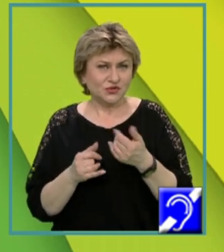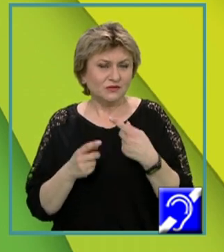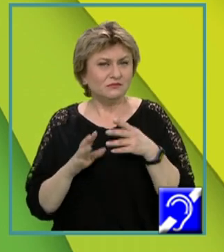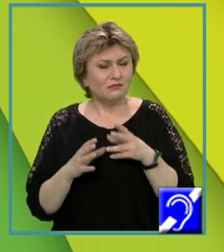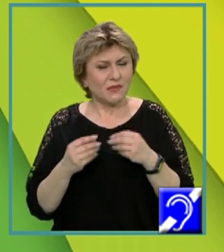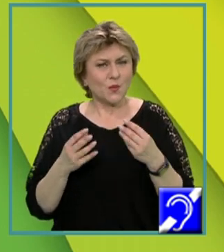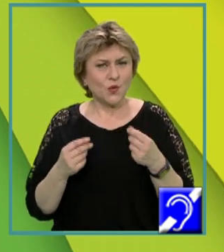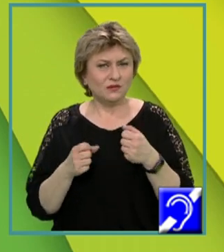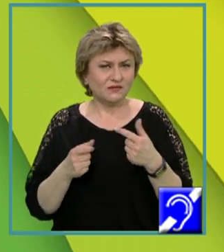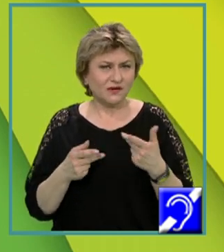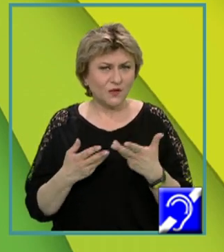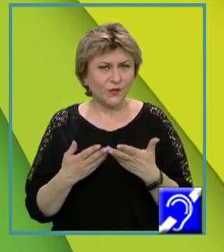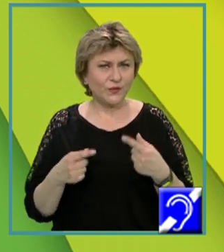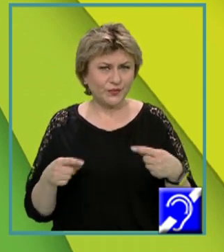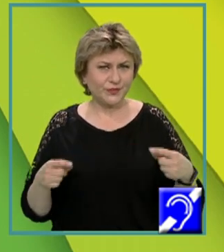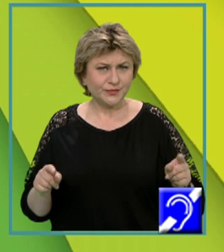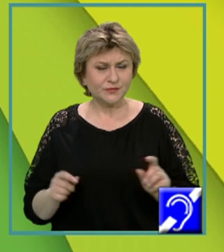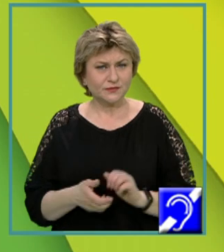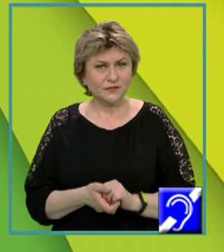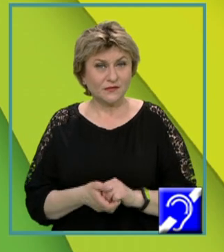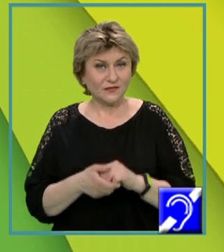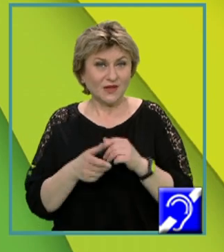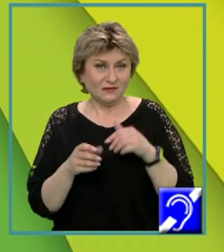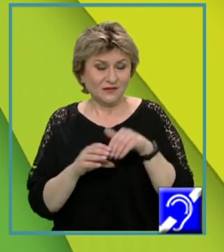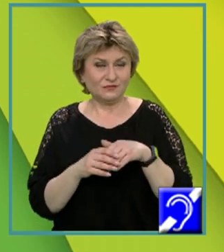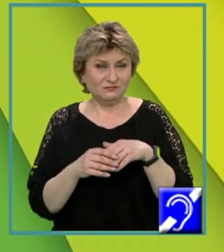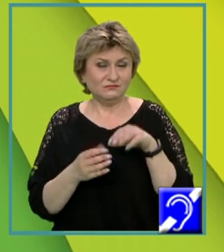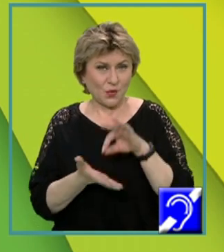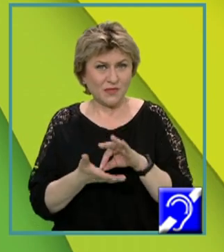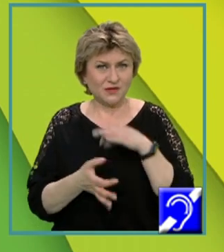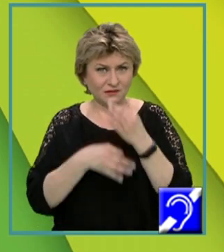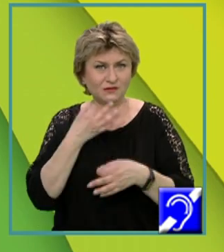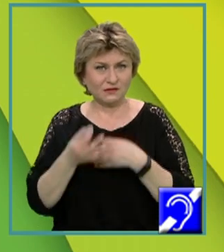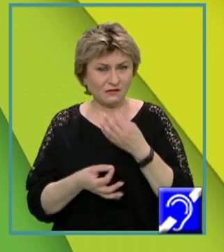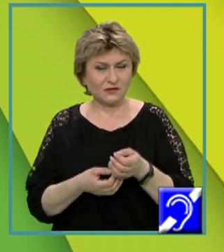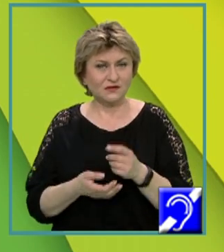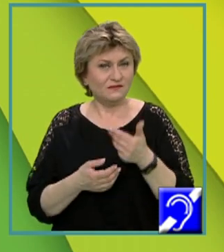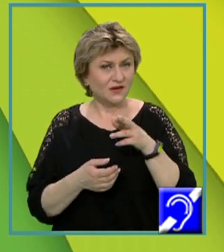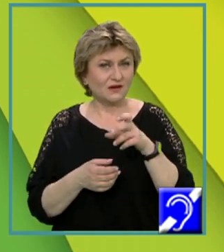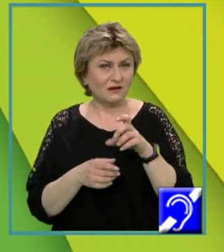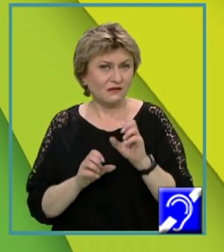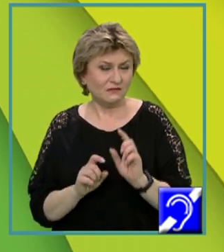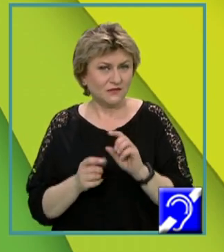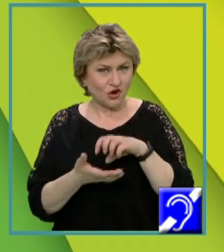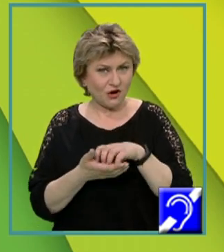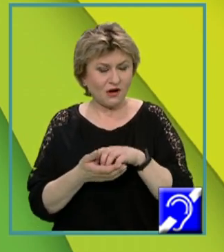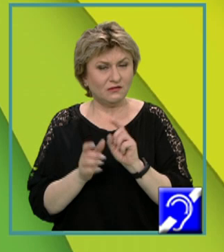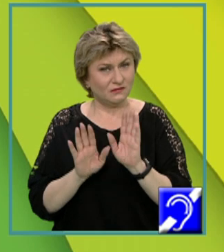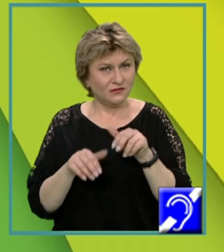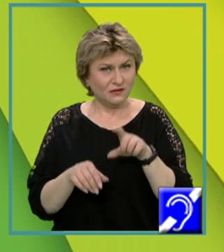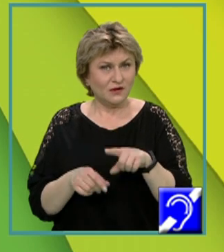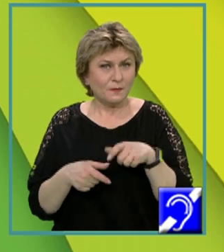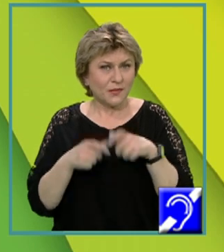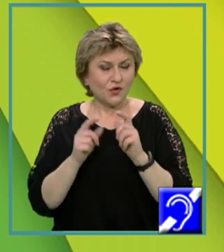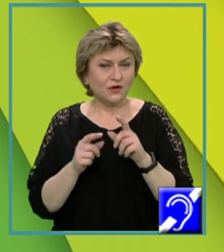așa mai departe în momentul declarării. Variabilele locale aparțin blocului de